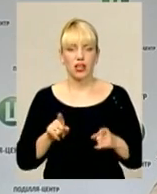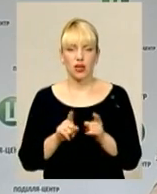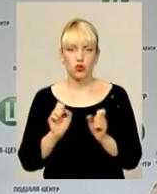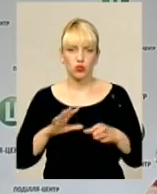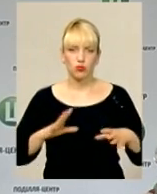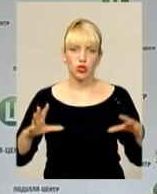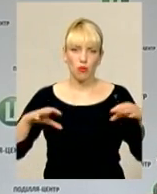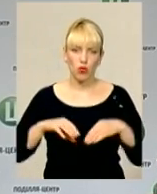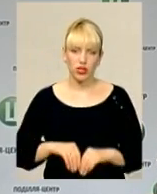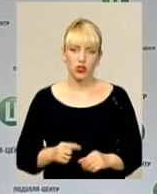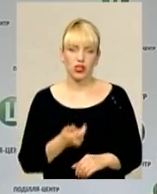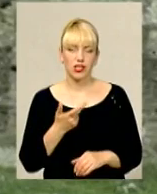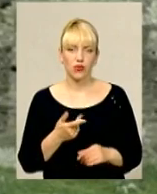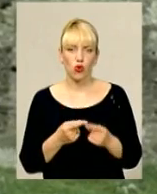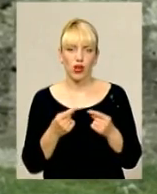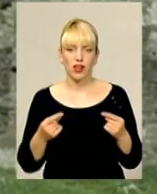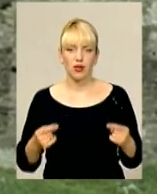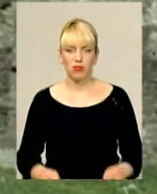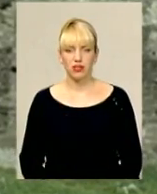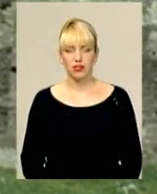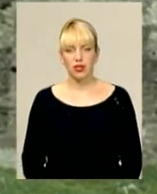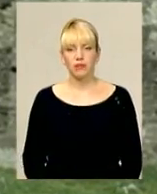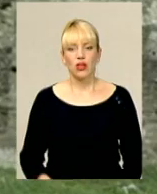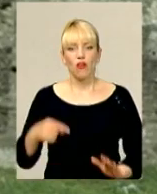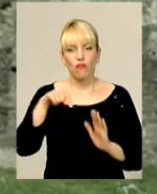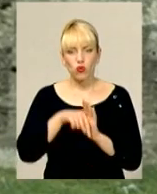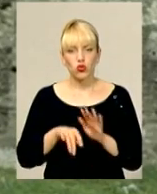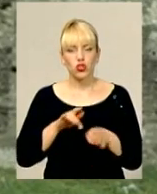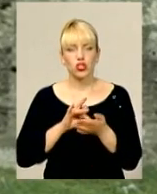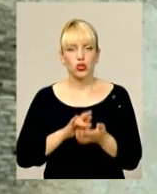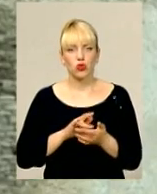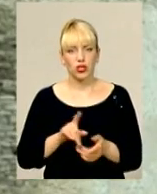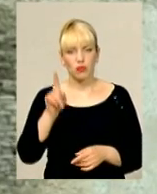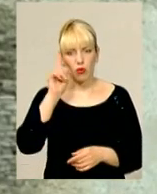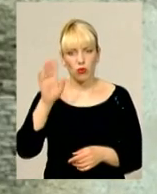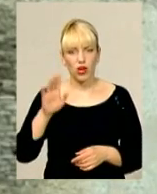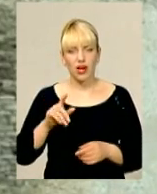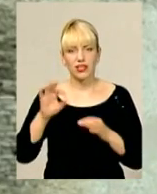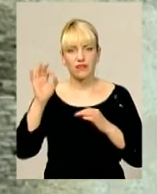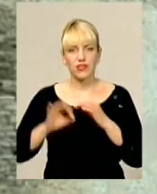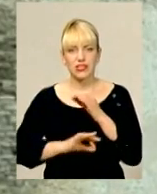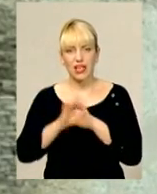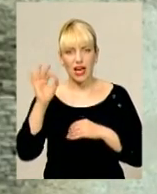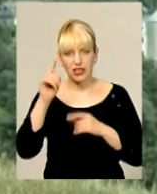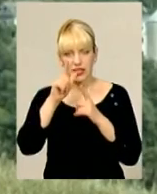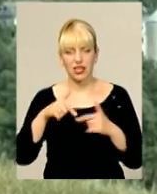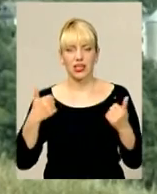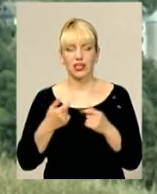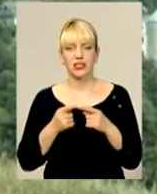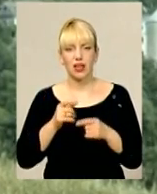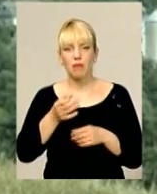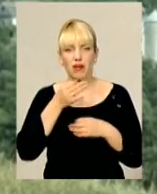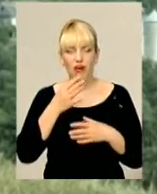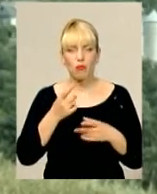поєднання кількох елементів. До слова, внутрішній туризм доволі популярний в західних країнах. Це у підсумку не лише приваблює